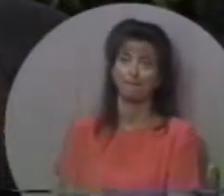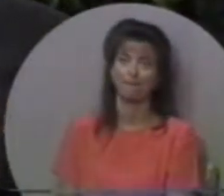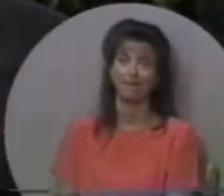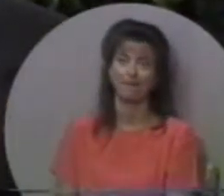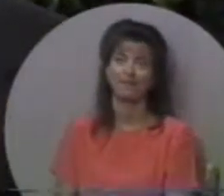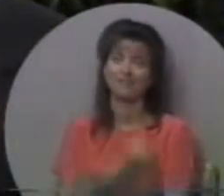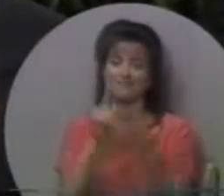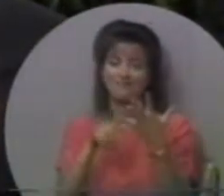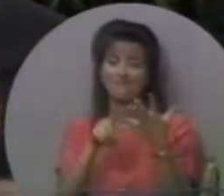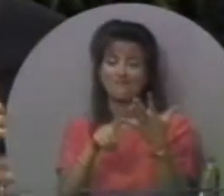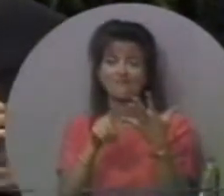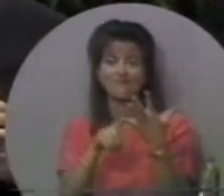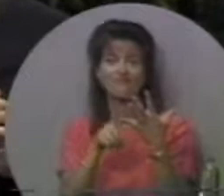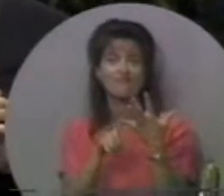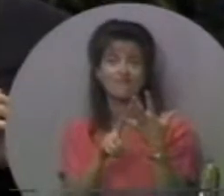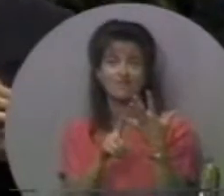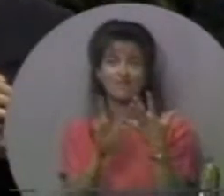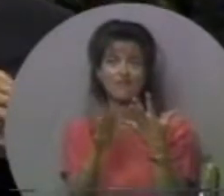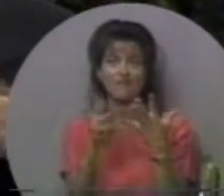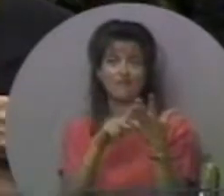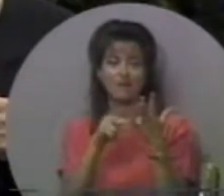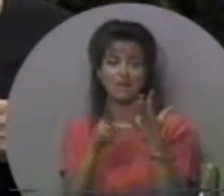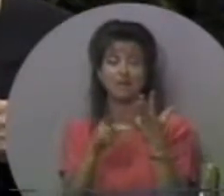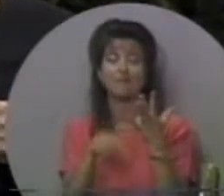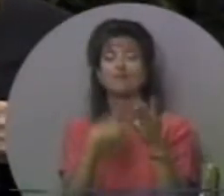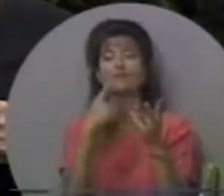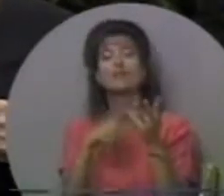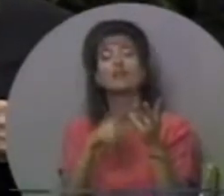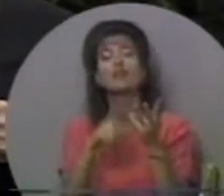Його». «Апокалео».